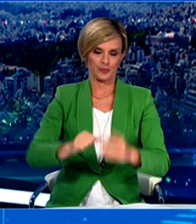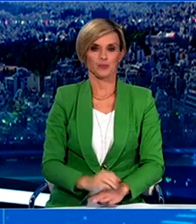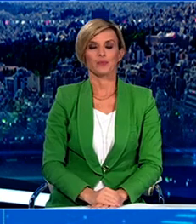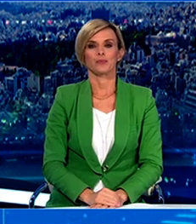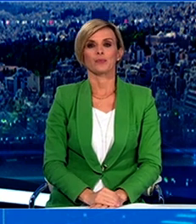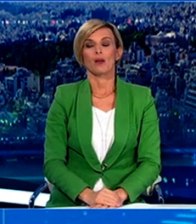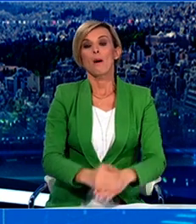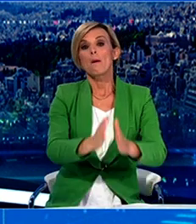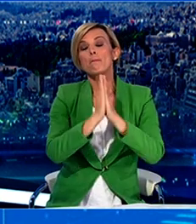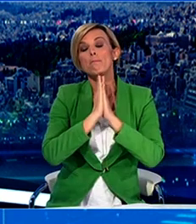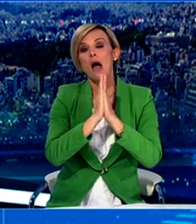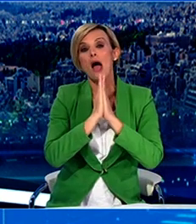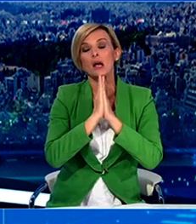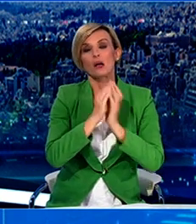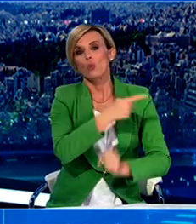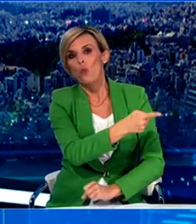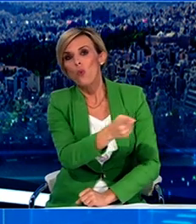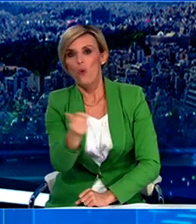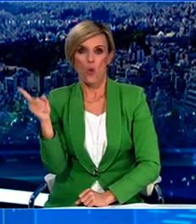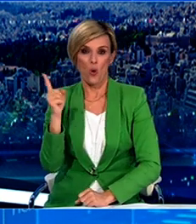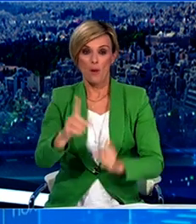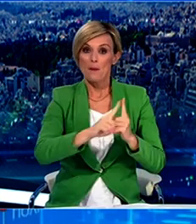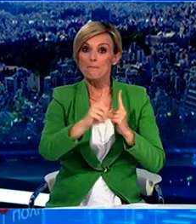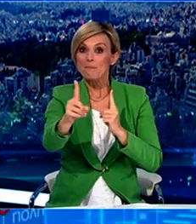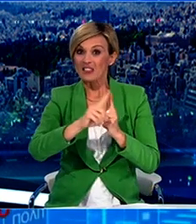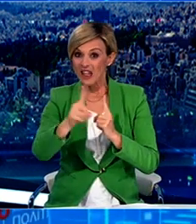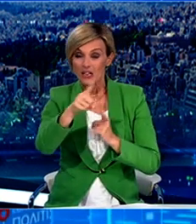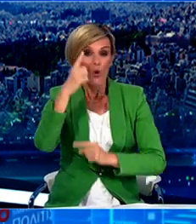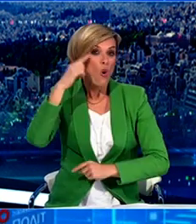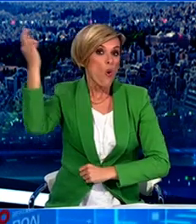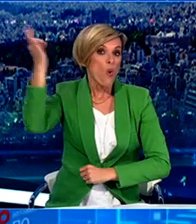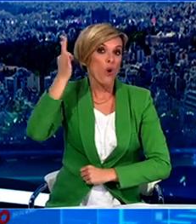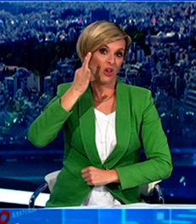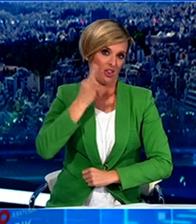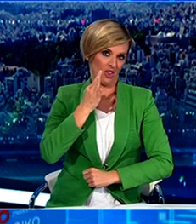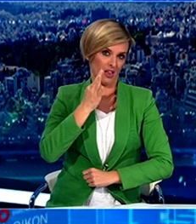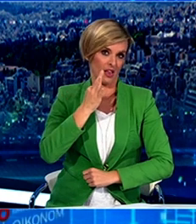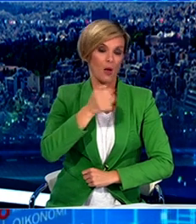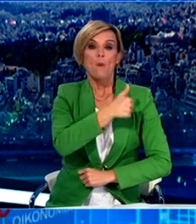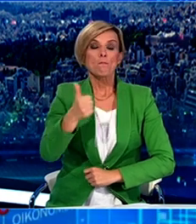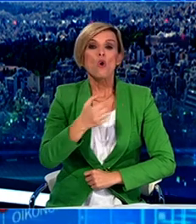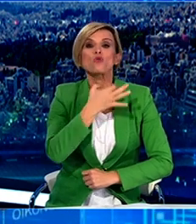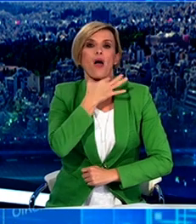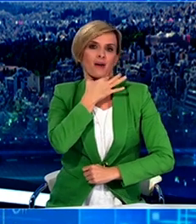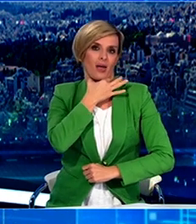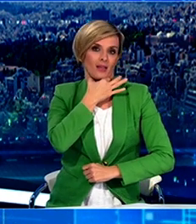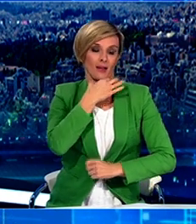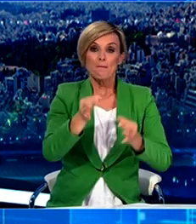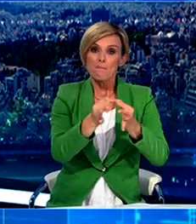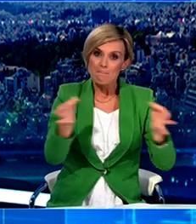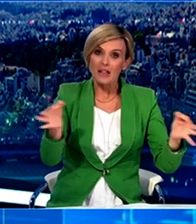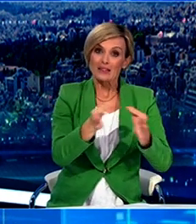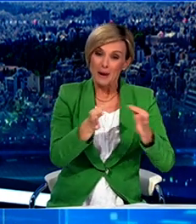Έκκληση και παράκληση προς όλους. Οι μετακινήσεις να είναι ελευλογισμένες και μόνο οι απαραίτητες, ώστε τα μέτρα να